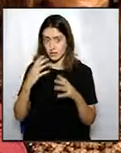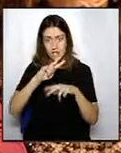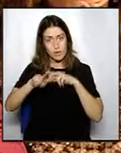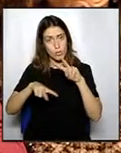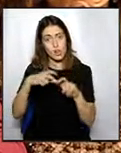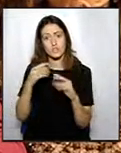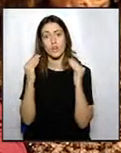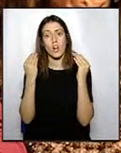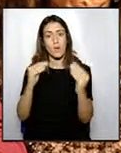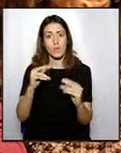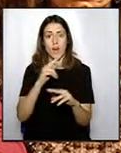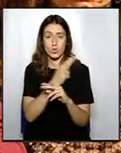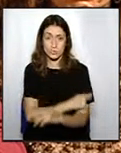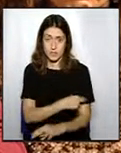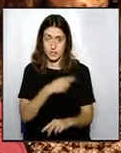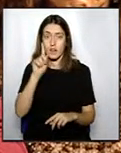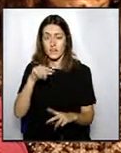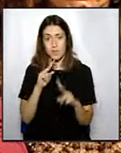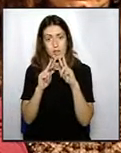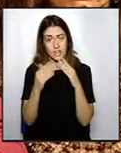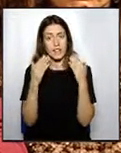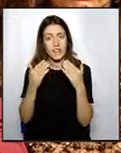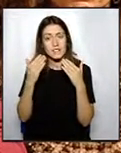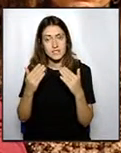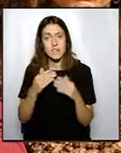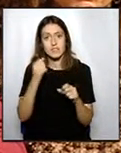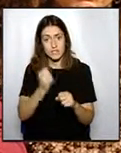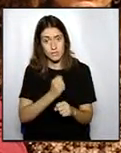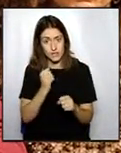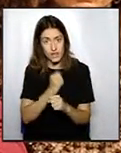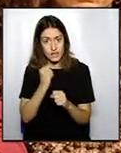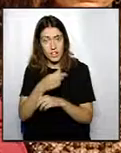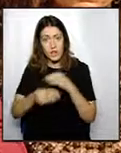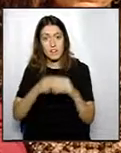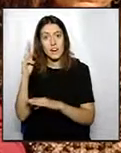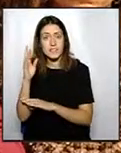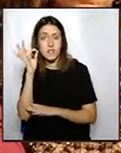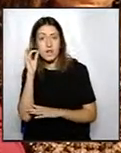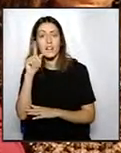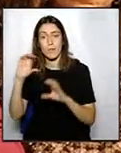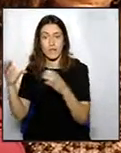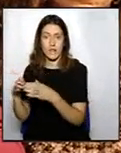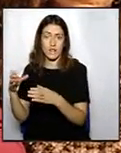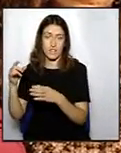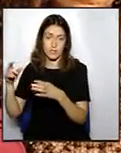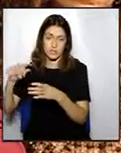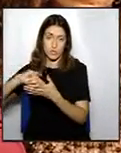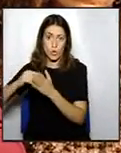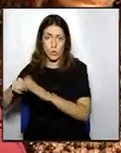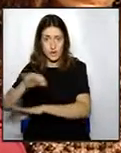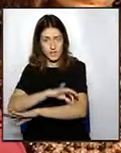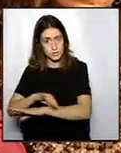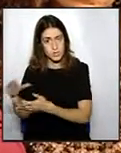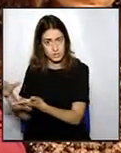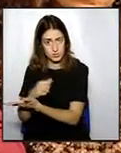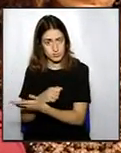remodelació a la Rambla Hospital i agrair també la feina que han fet tant la regidora com tot el que és l'equip d'urbanisme. Passem doncs ara a